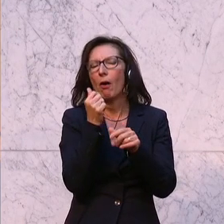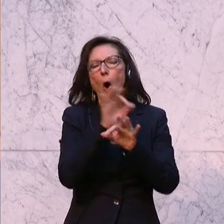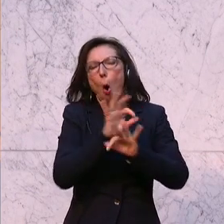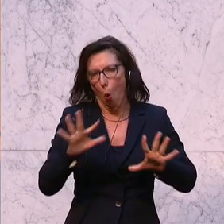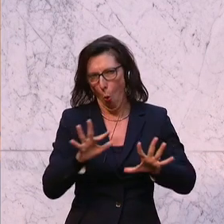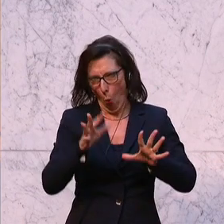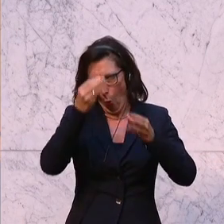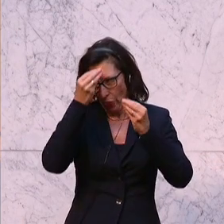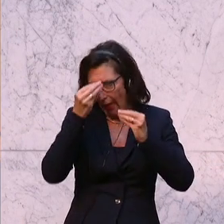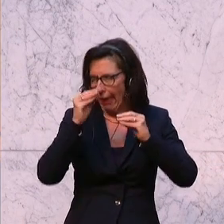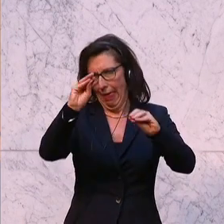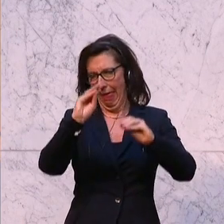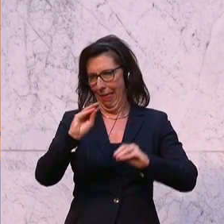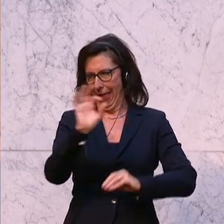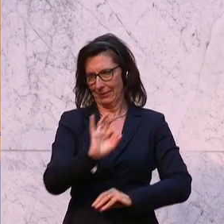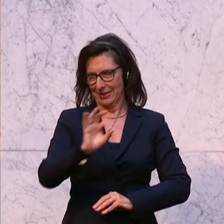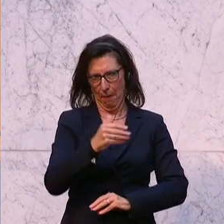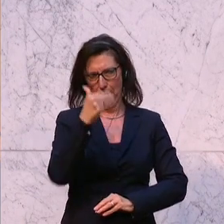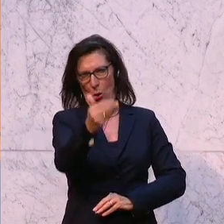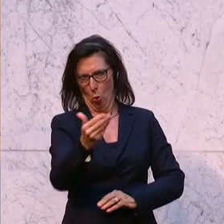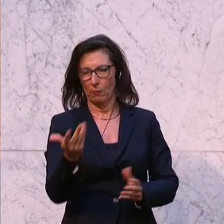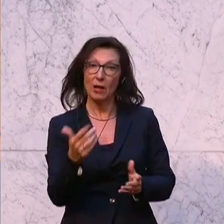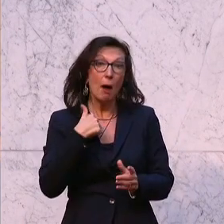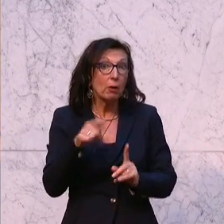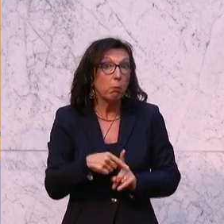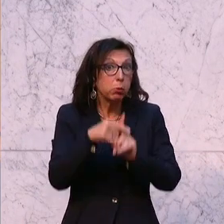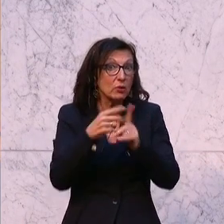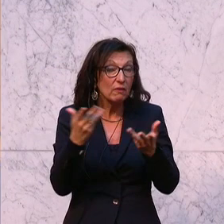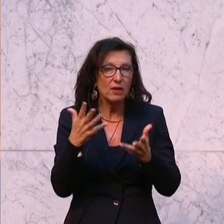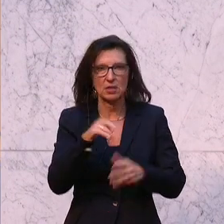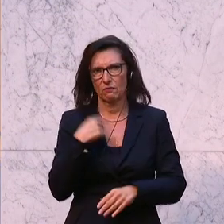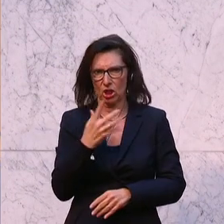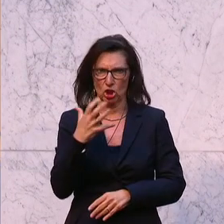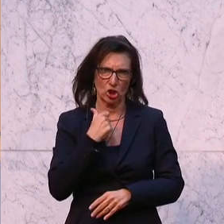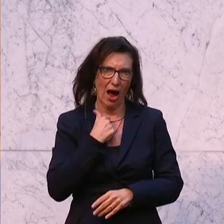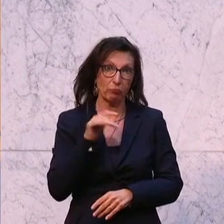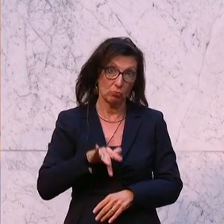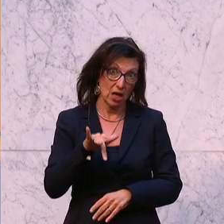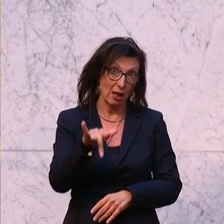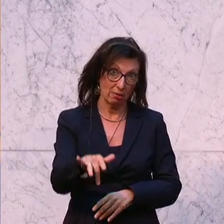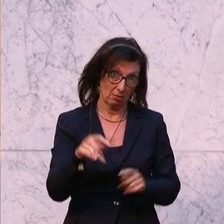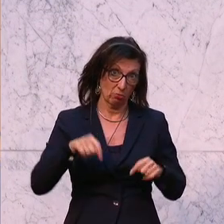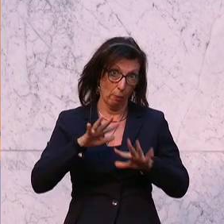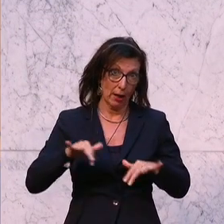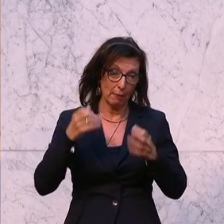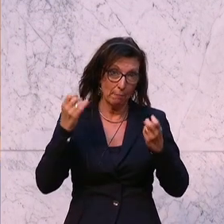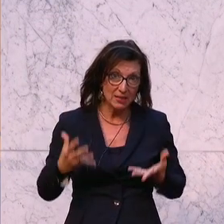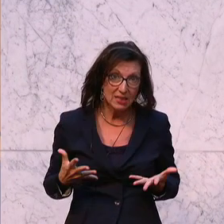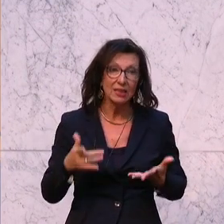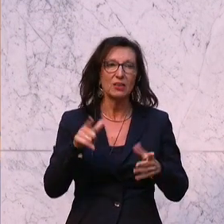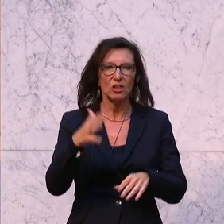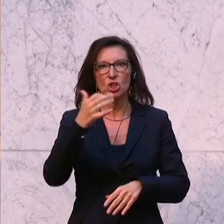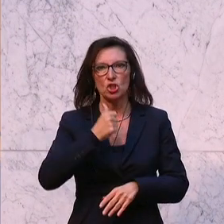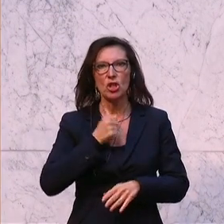ausgestattet zu werden. Was ich in dem Zusammenhang positiv sehe, ist, dass wir es hier geschafft haben, und das ist ein eher seltener Fall im Hohen Haus, dass man einen